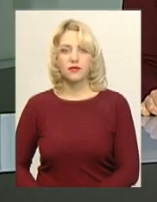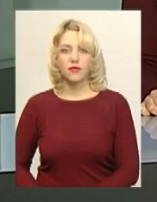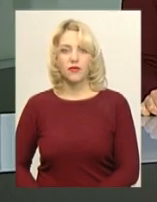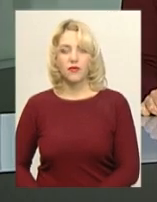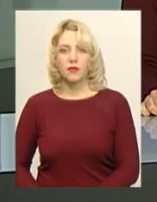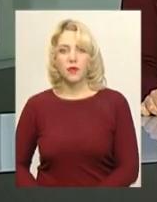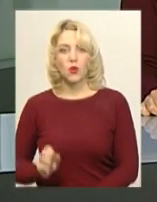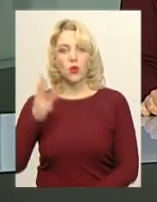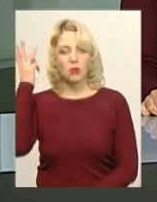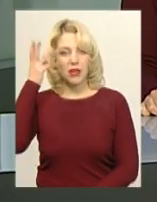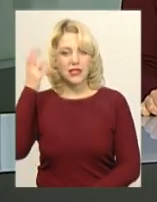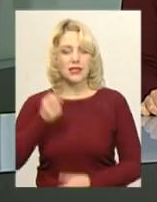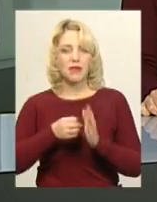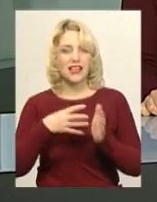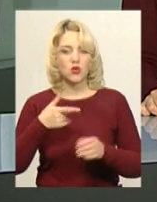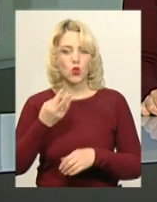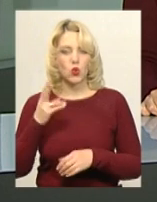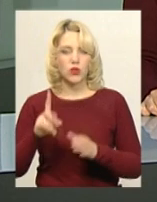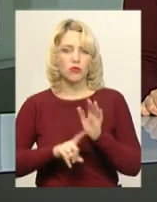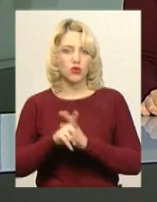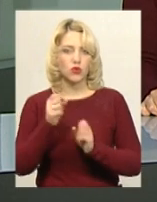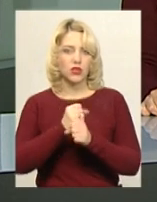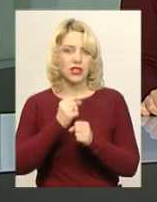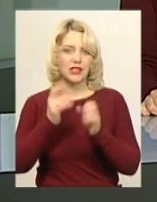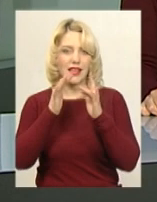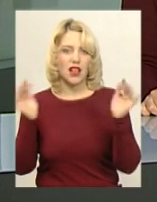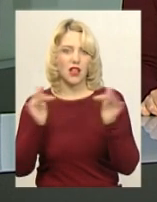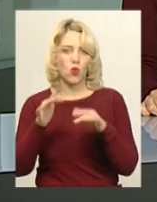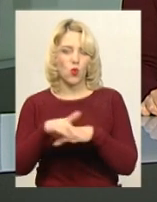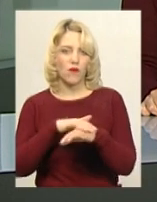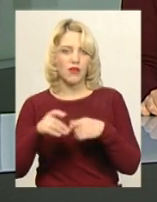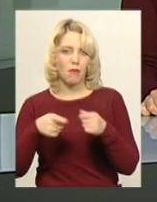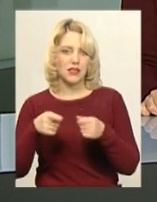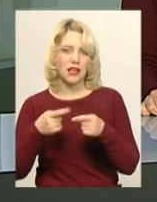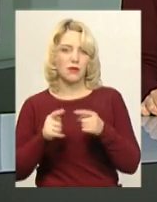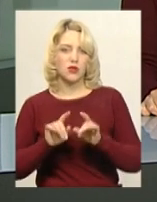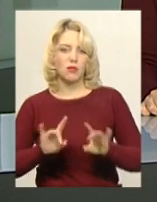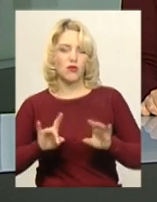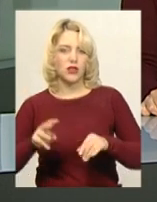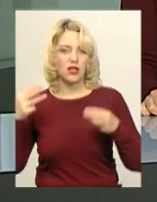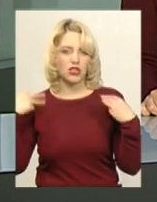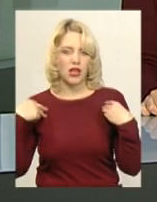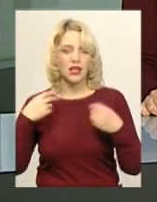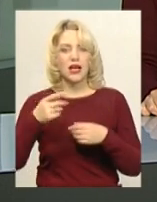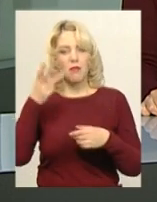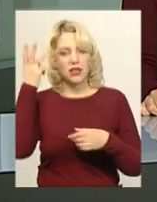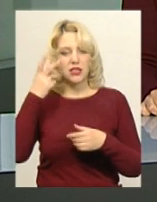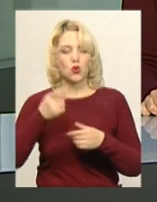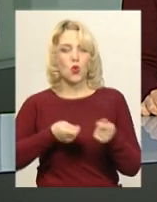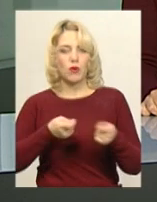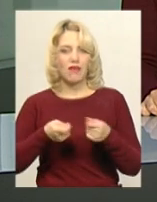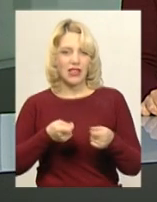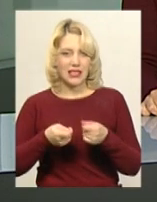У Хмельницькому з 15 грудня почнуть діяти ялинкові базари. Про це повідомила начальник Хмельницького управління торгівлі Руслана